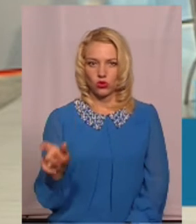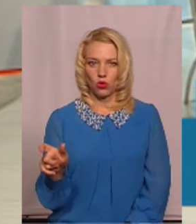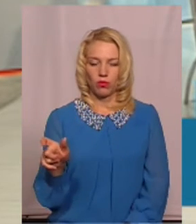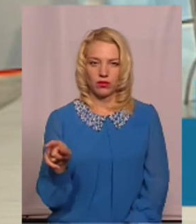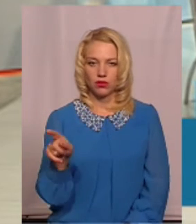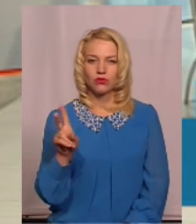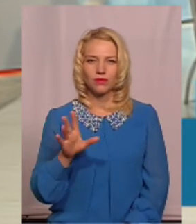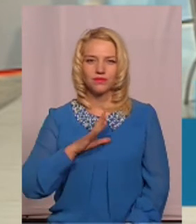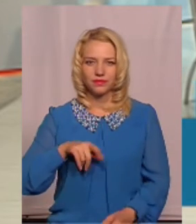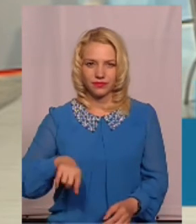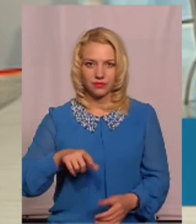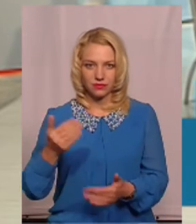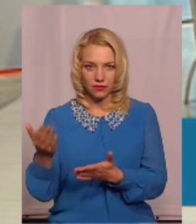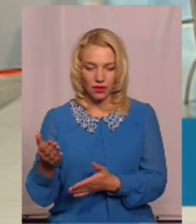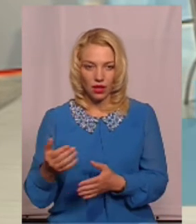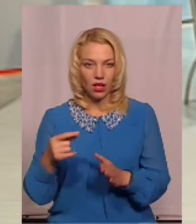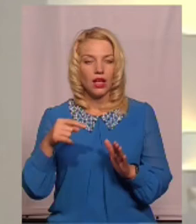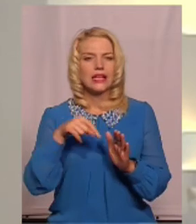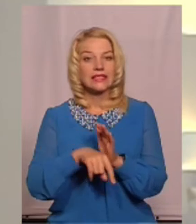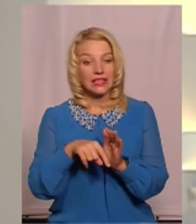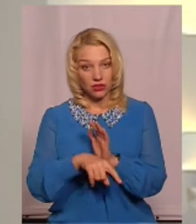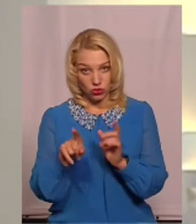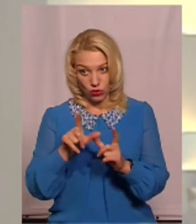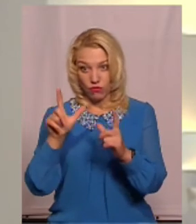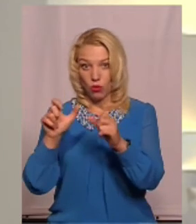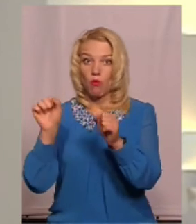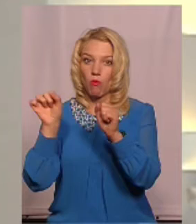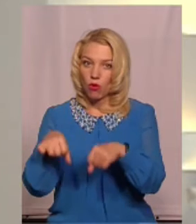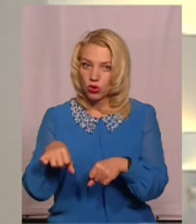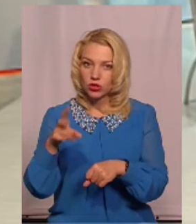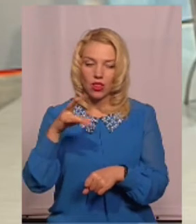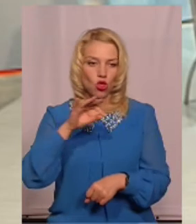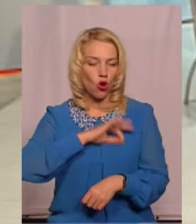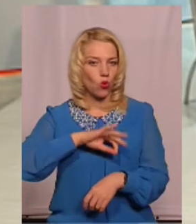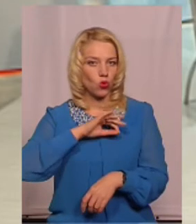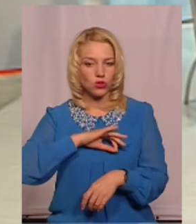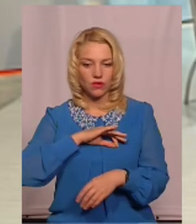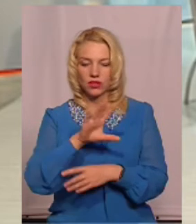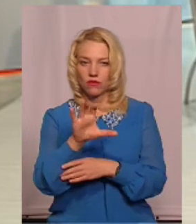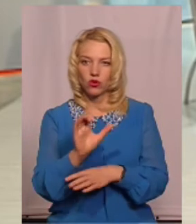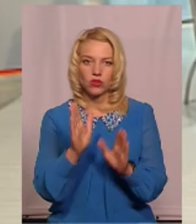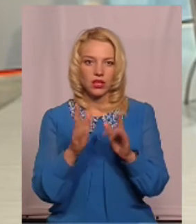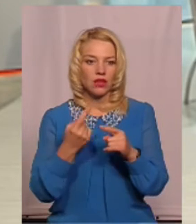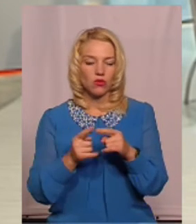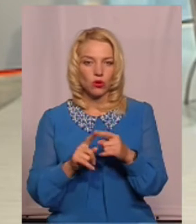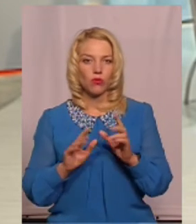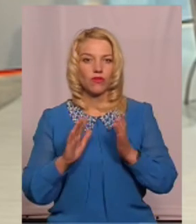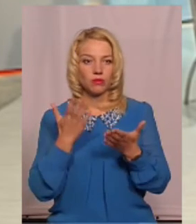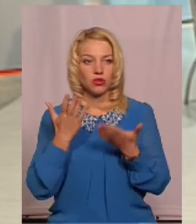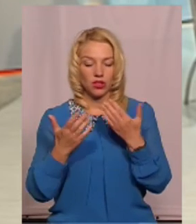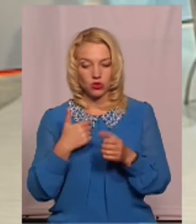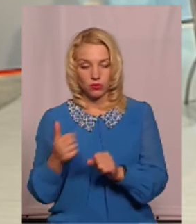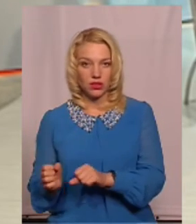А виходить, що фотографувати можна, але користувати цей фотографії можна тільки в тому випадку, якщо ми їх